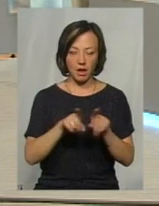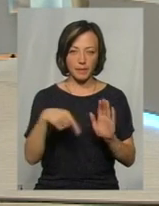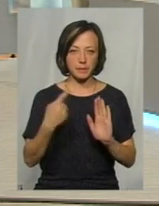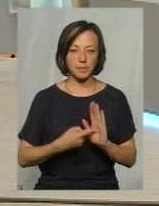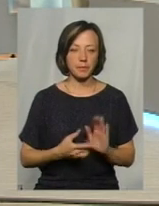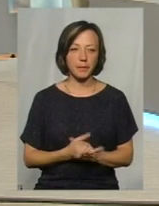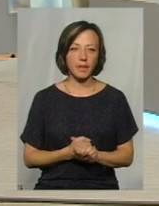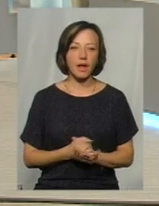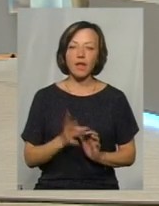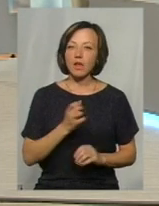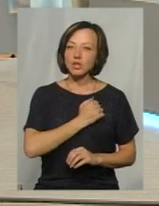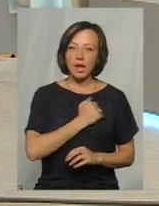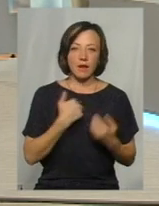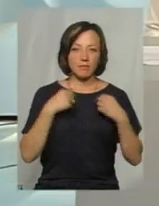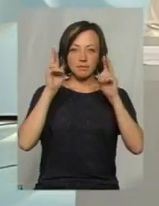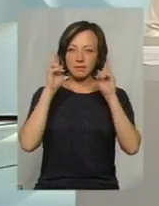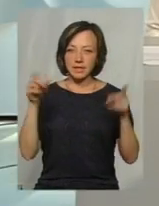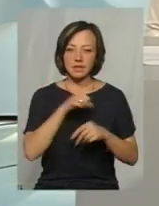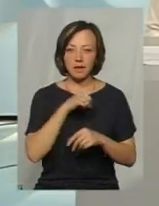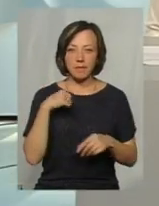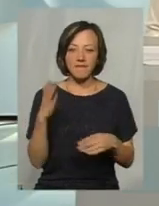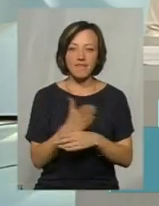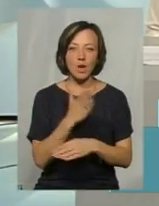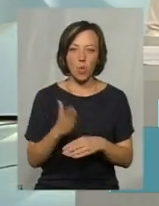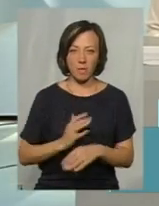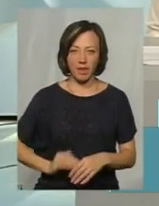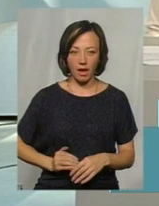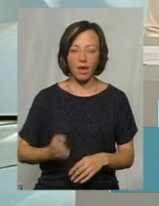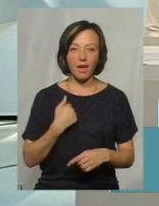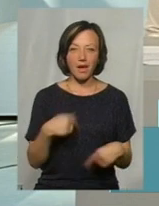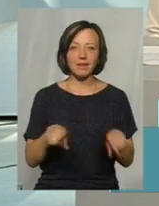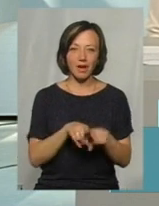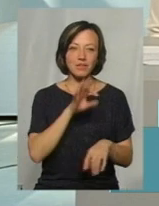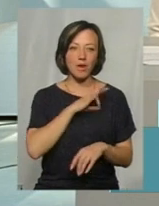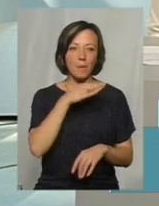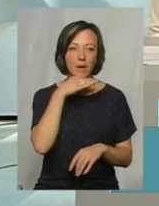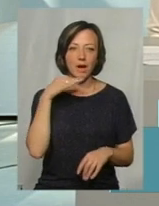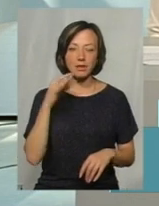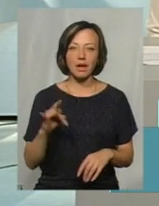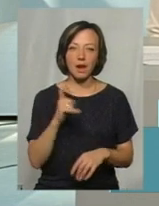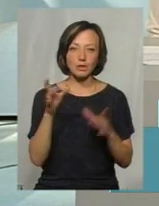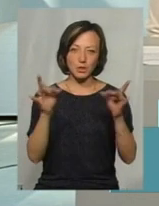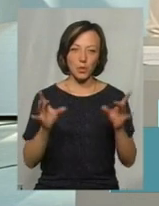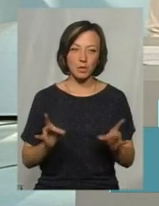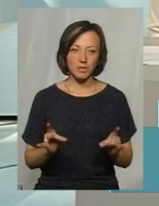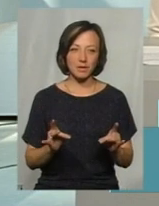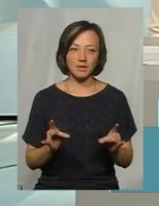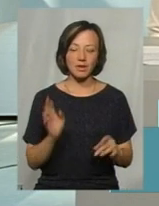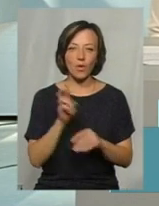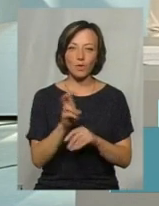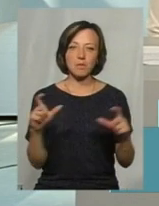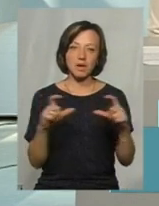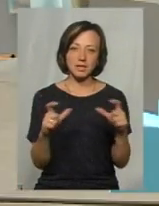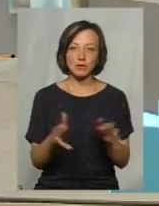На жаль, мені не відомі самі виробники. Але я також використовую багаторазові торби. Хочу з ними в